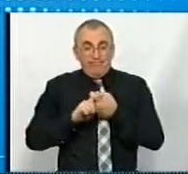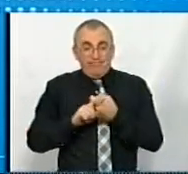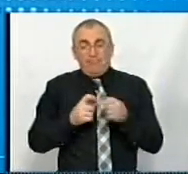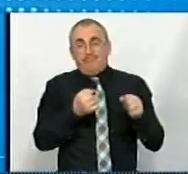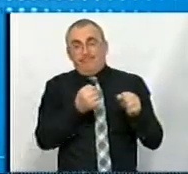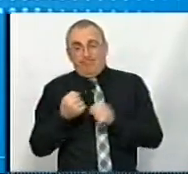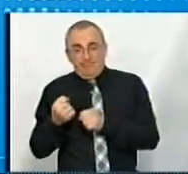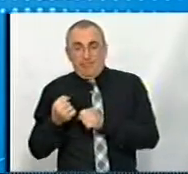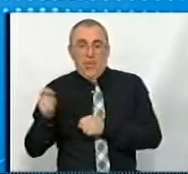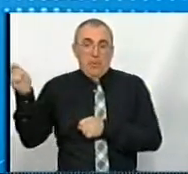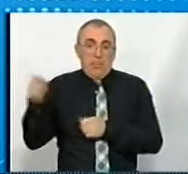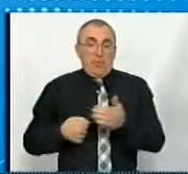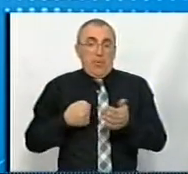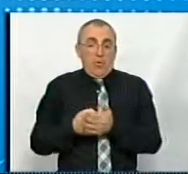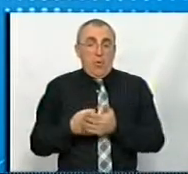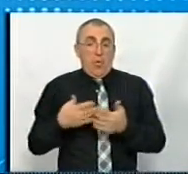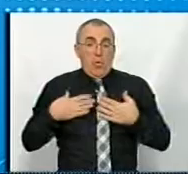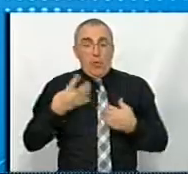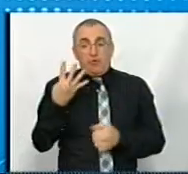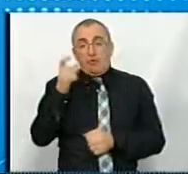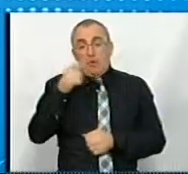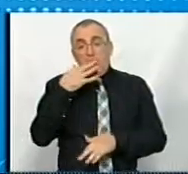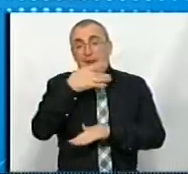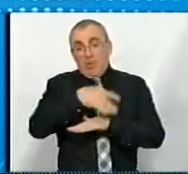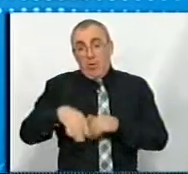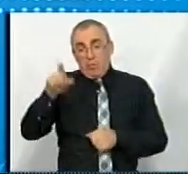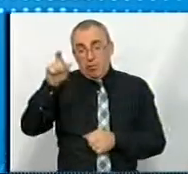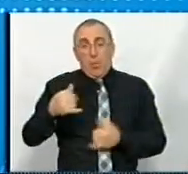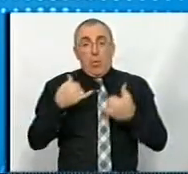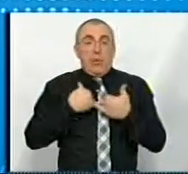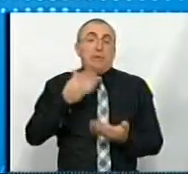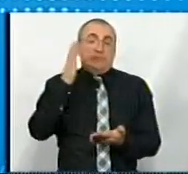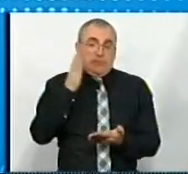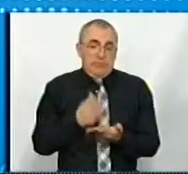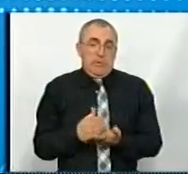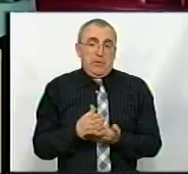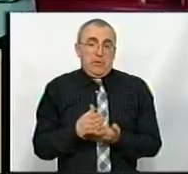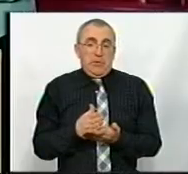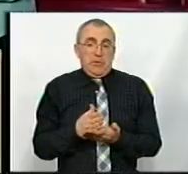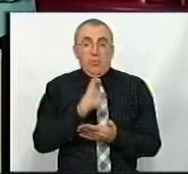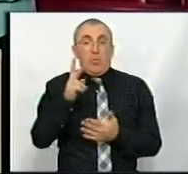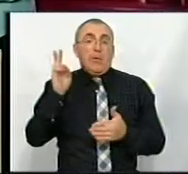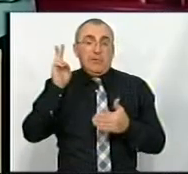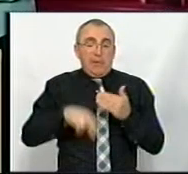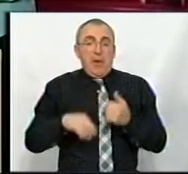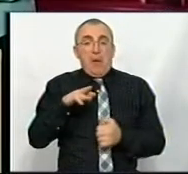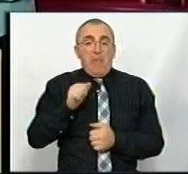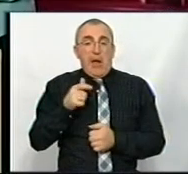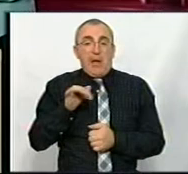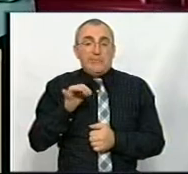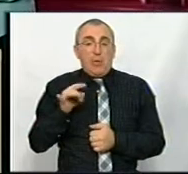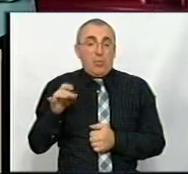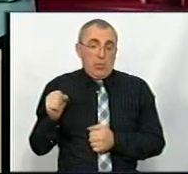приїзду до нас, але 4 особи іноземців у нас є, навіть є ті, хто закінчив магістратуру.